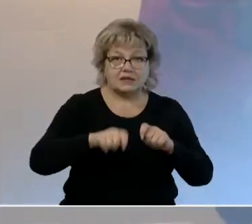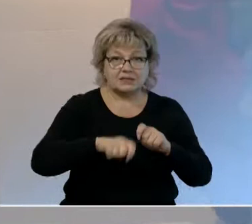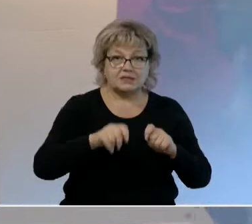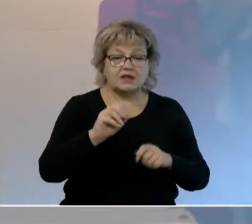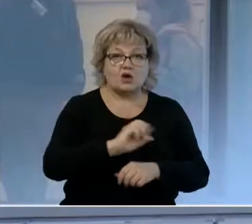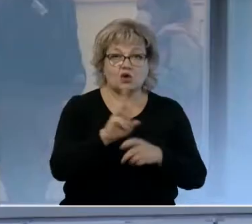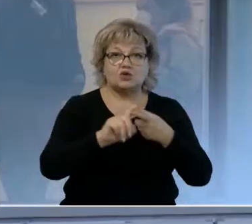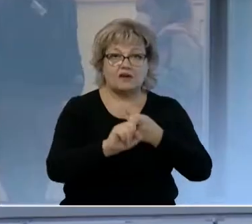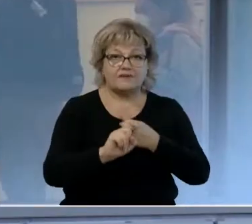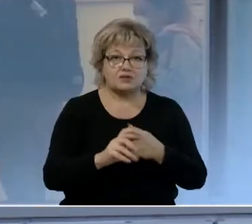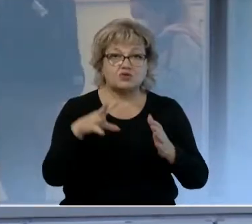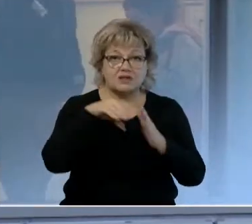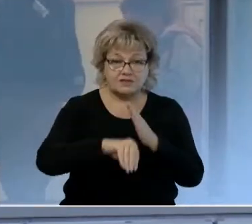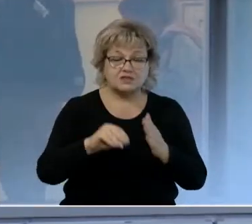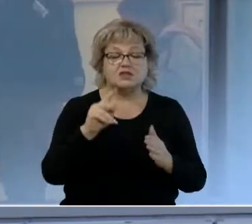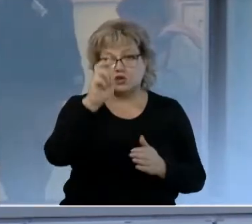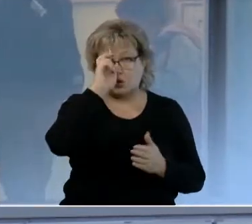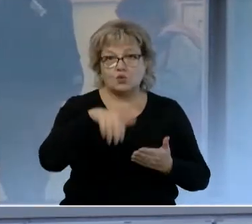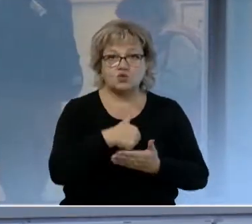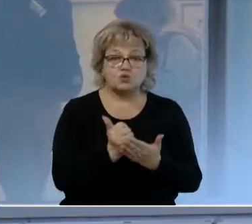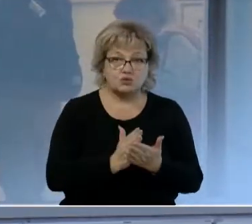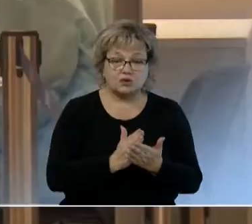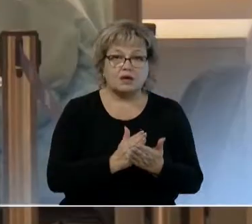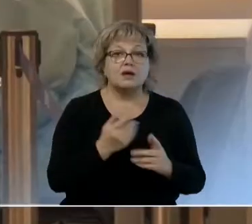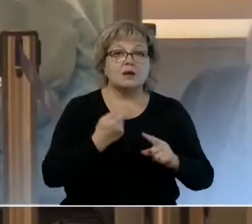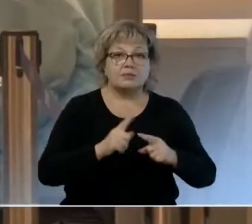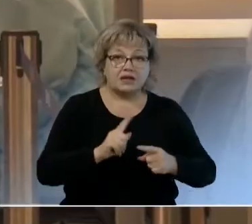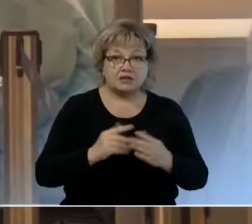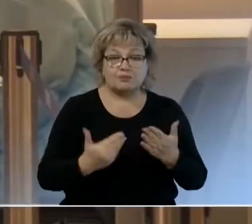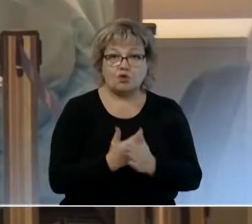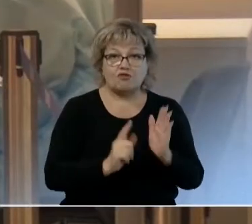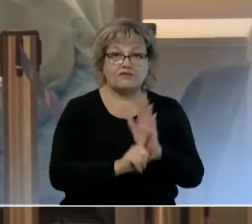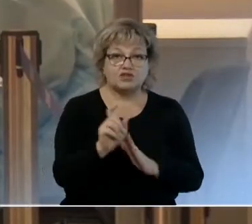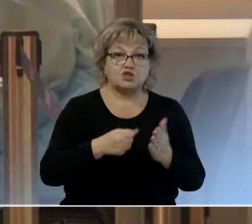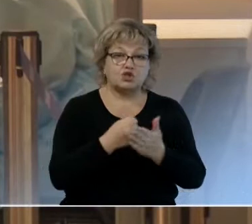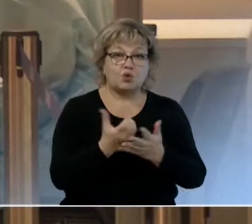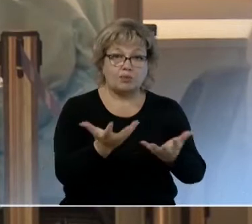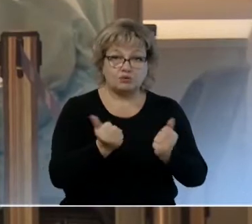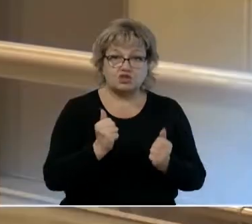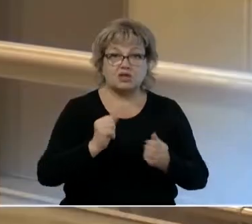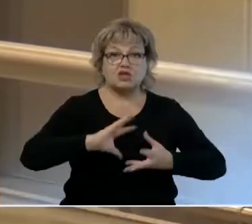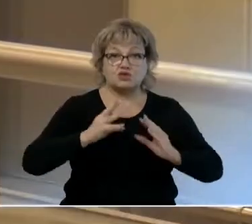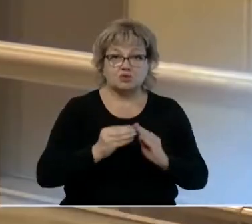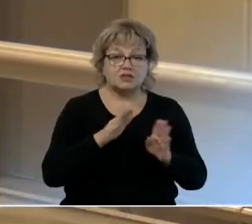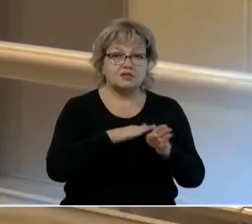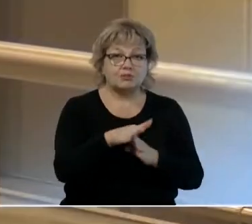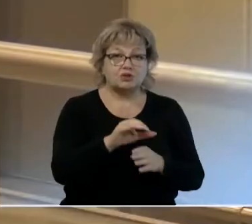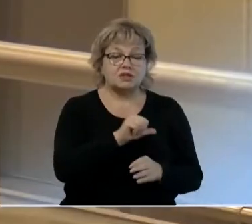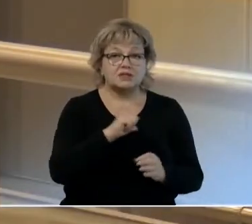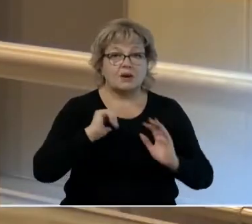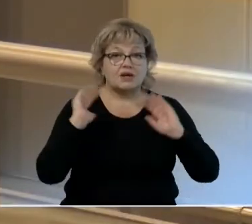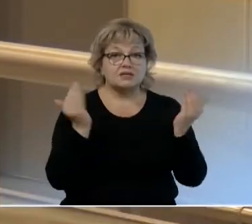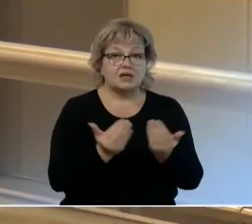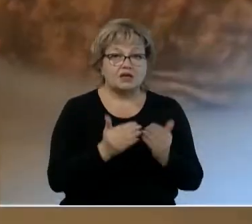и внести результаты на тот же сайт госуслуг. При этом, вот оно нововведение – до получения результатов теста соблюдать режим